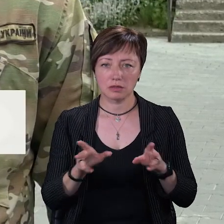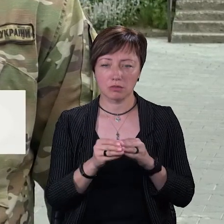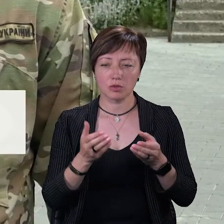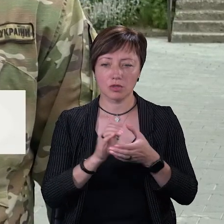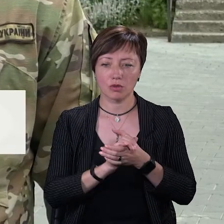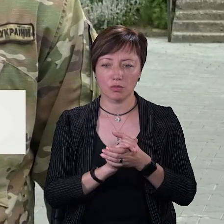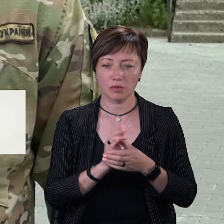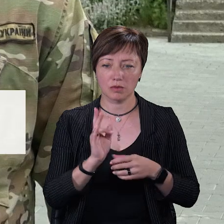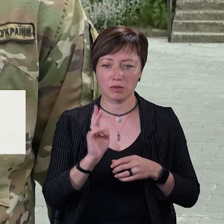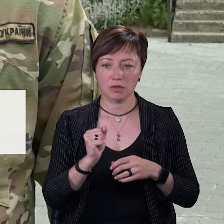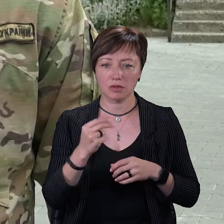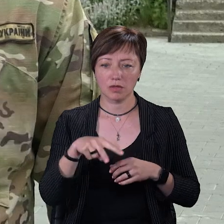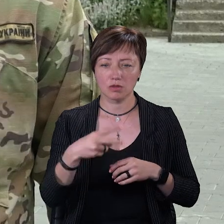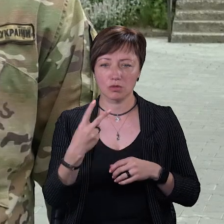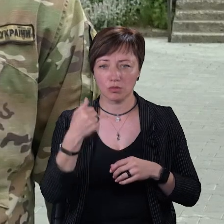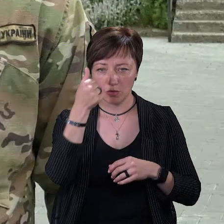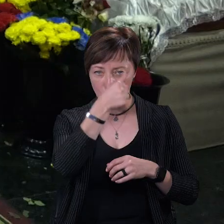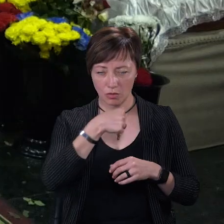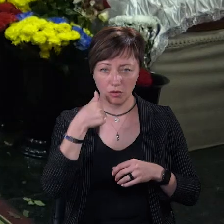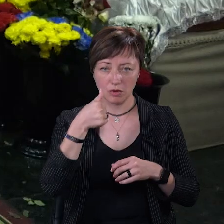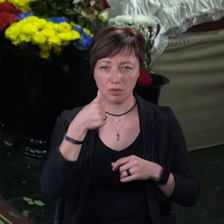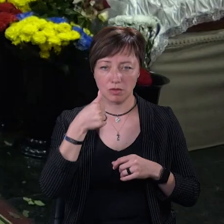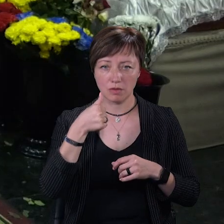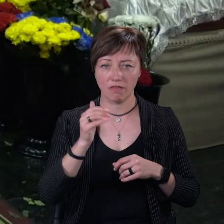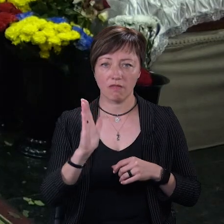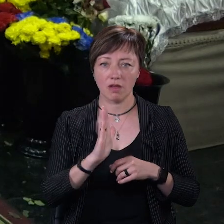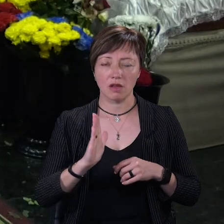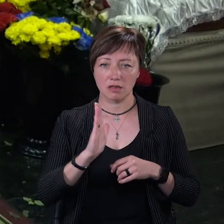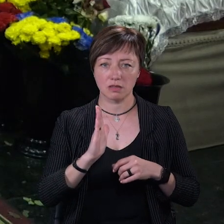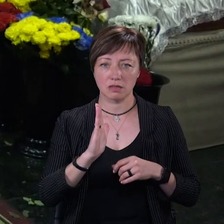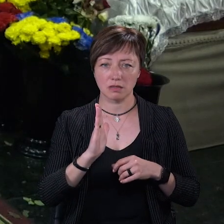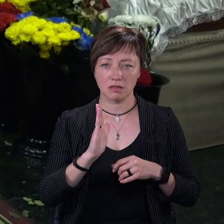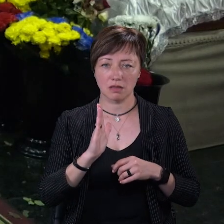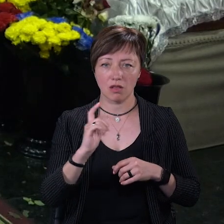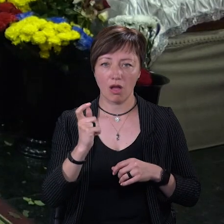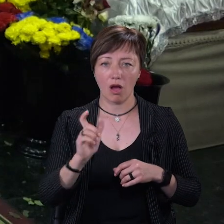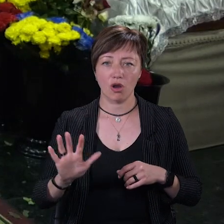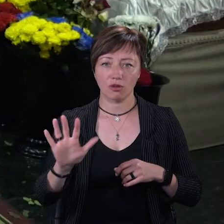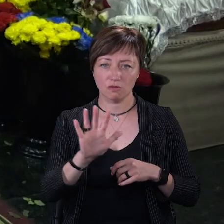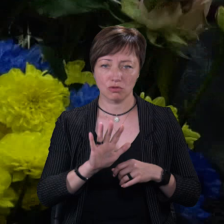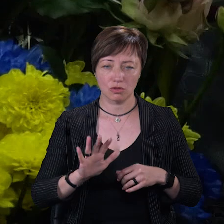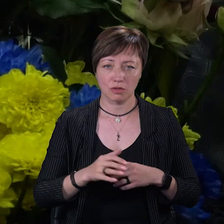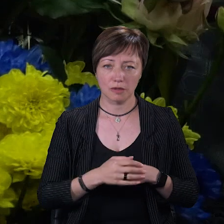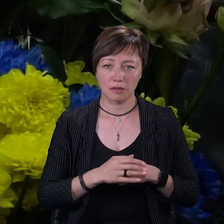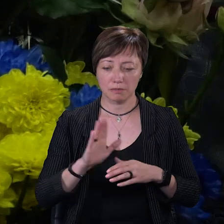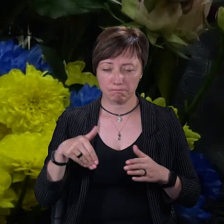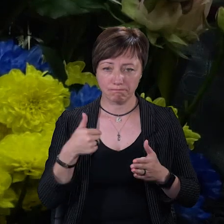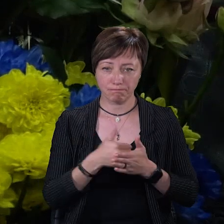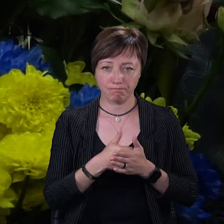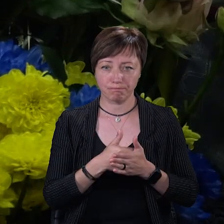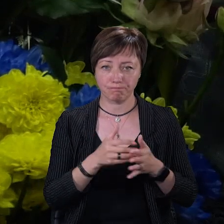познайомився в 22-му році, в вересні, на Харківщині. З тих пір